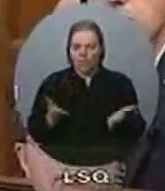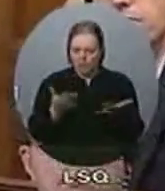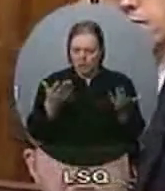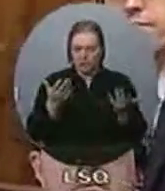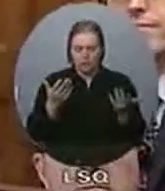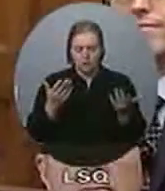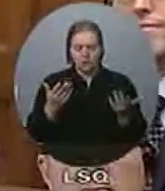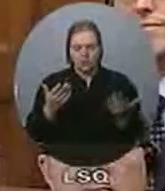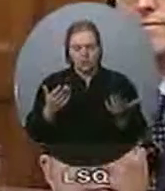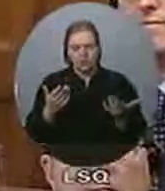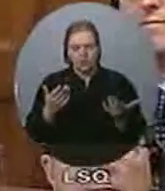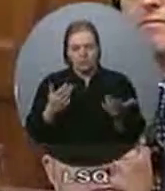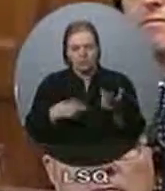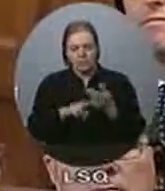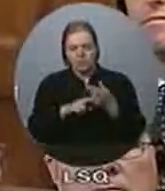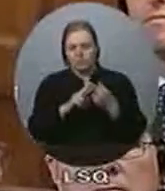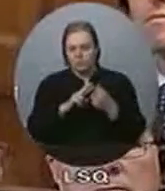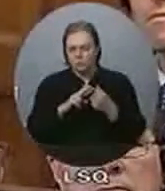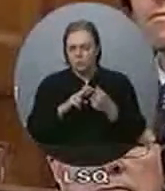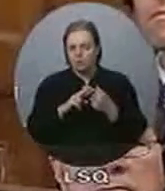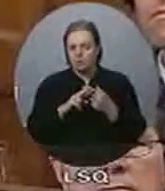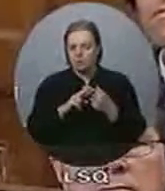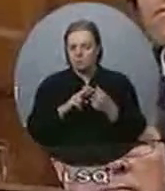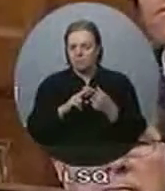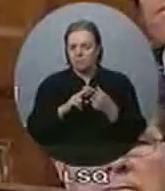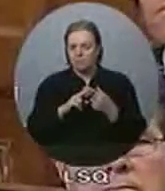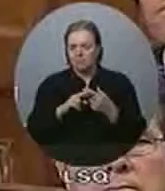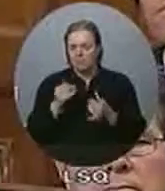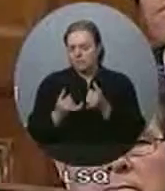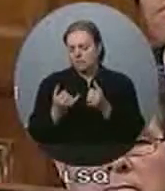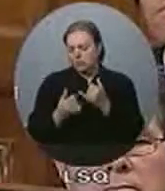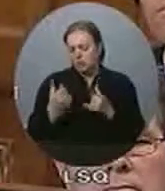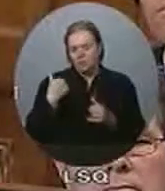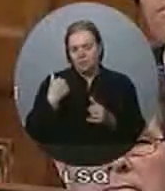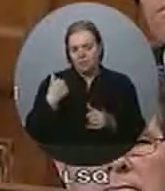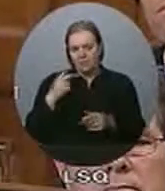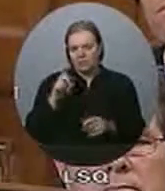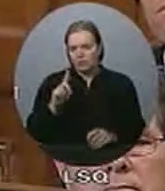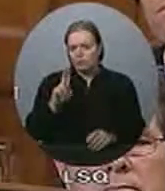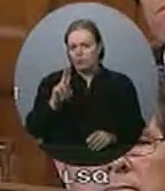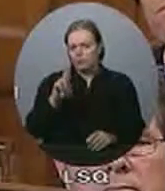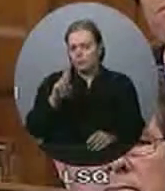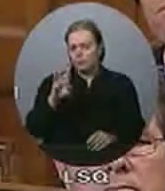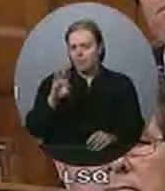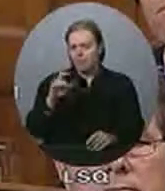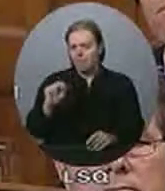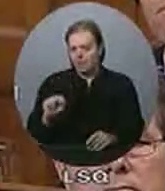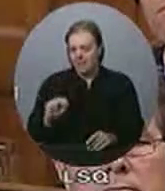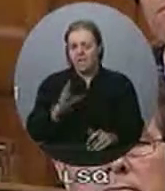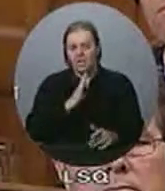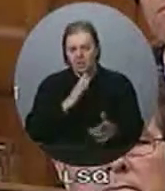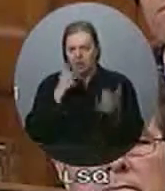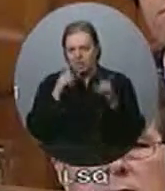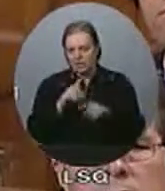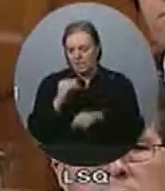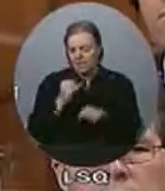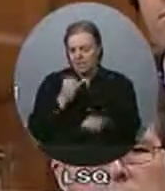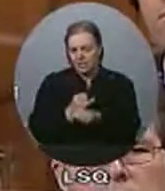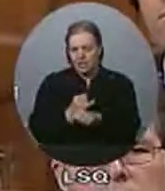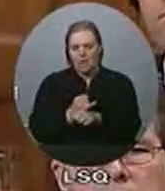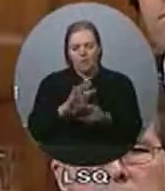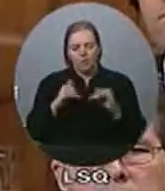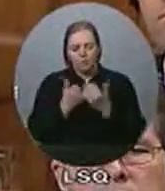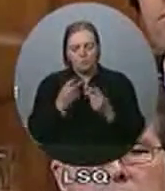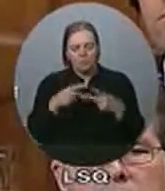résultats de la fin de semaine d'Urban. Nous voyons qu'il y a une entente internationale qui rassemble tous les